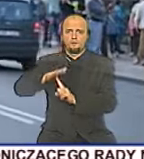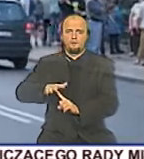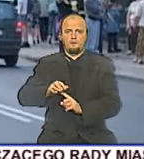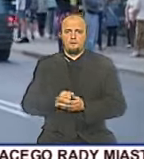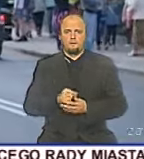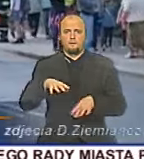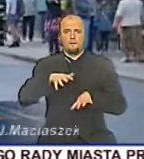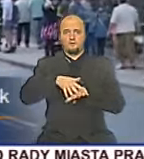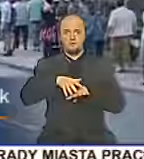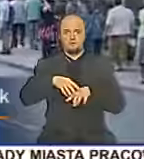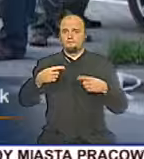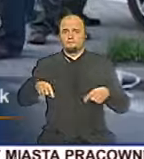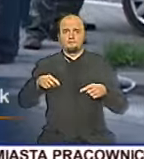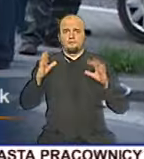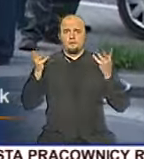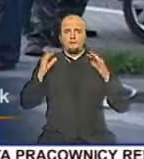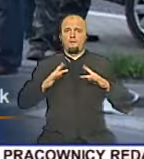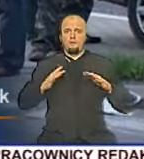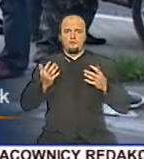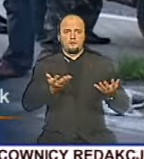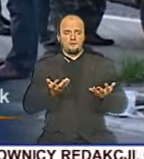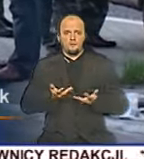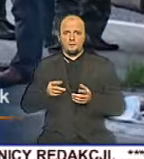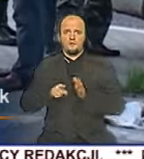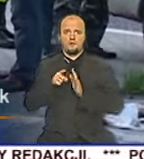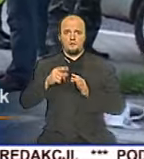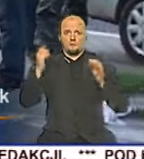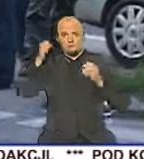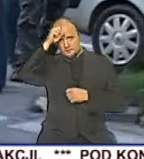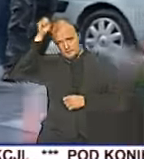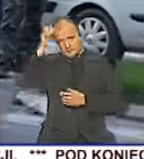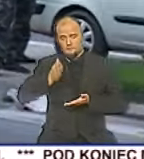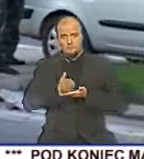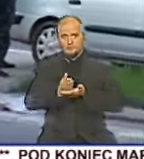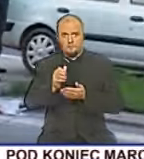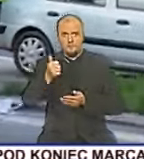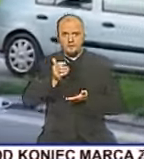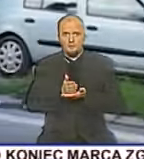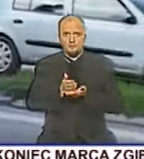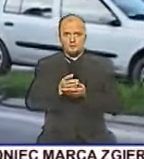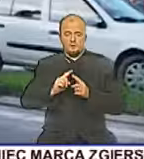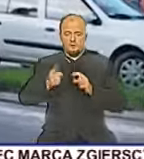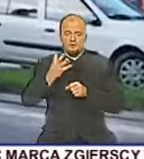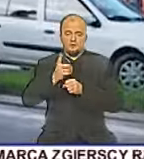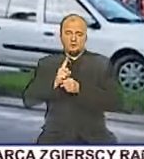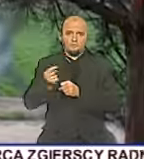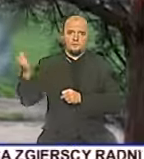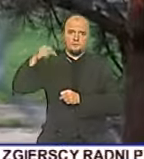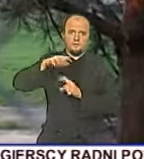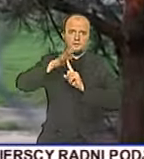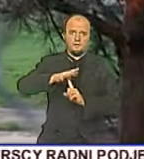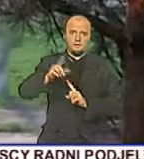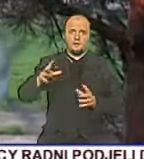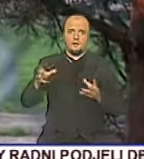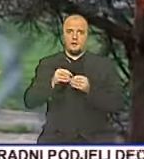W Brzezinach nie było akurat wolnej karetki, dlatego strażacy udzielili pacjentowi pierwszej pomocy. Po 40 minutach przyleciał helikopter z